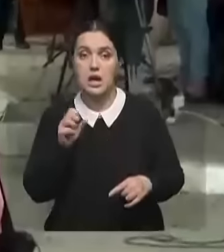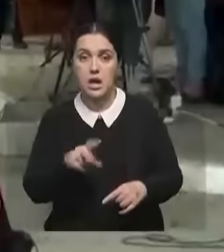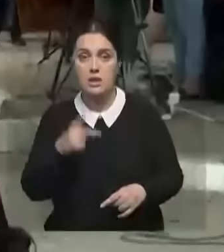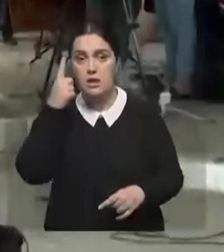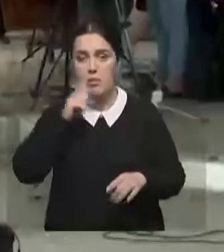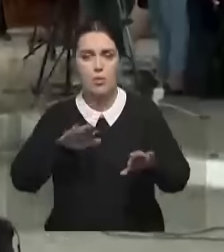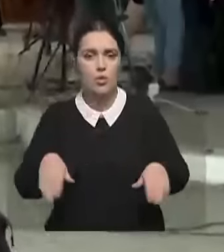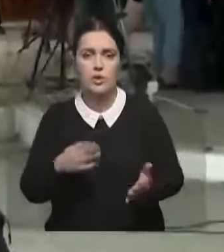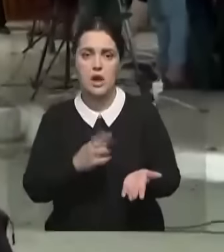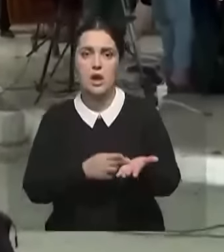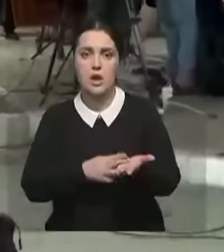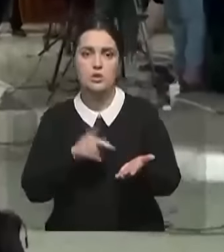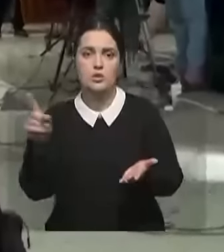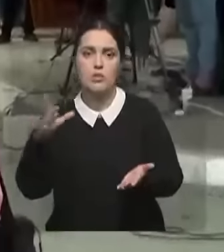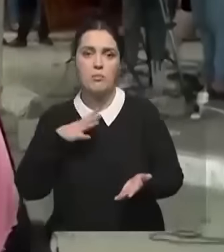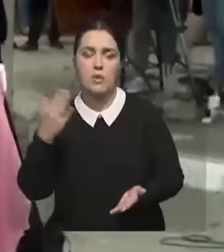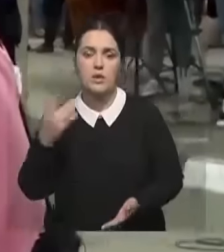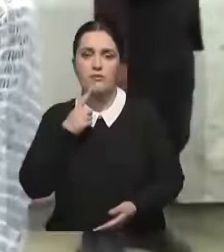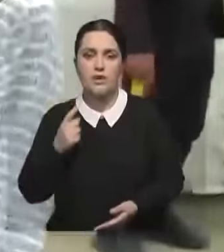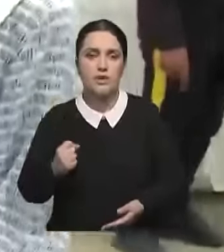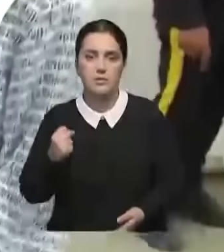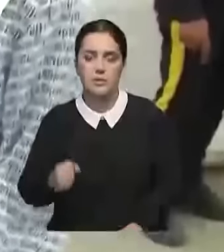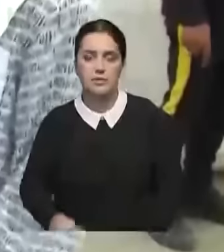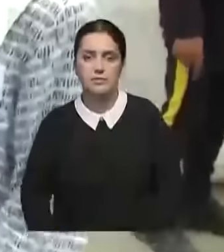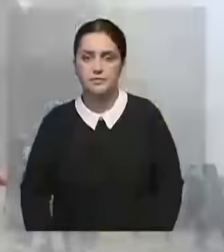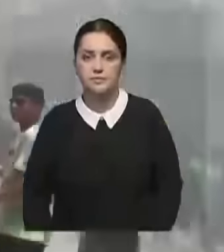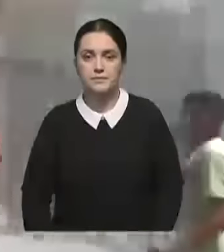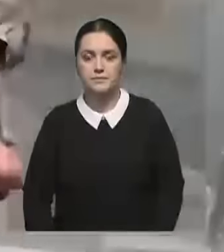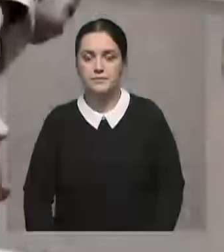отсутствии доказательств того, что обстрелы велись их военными.